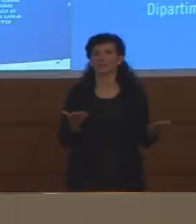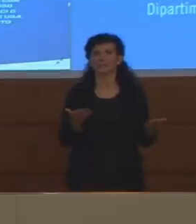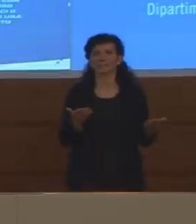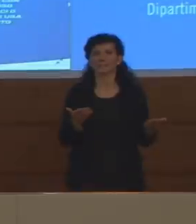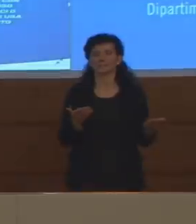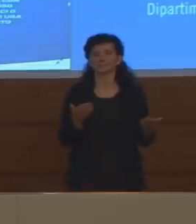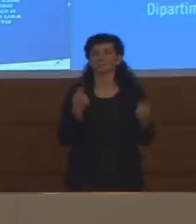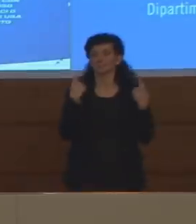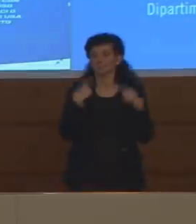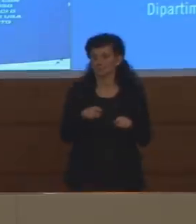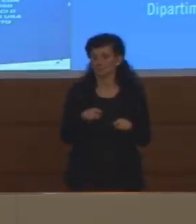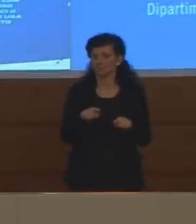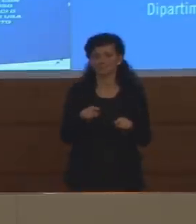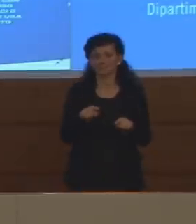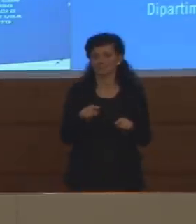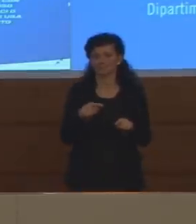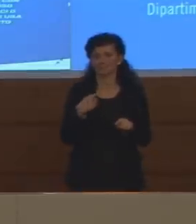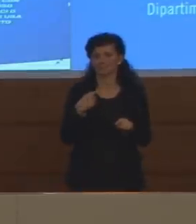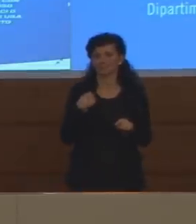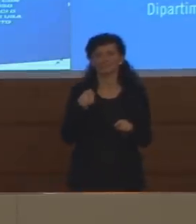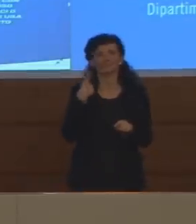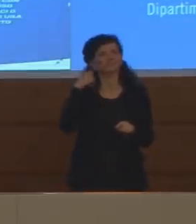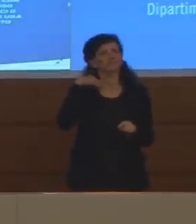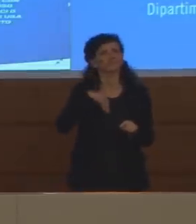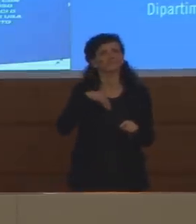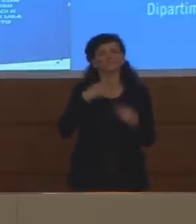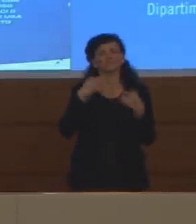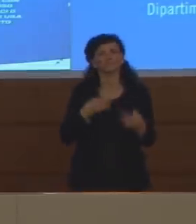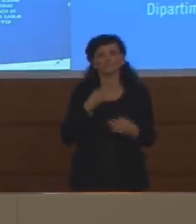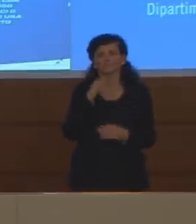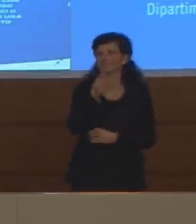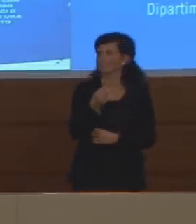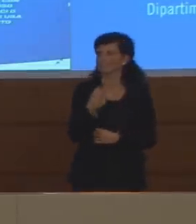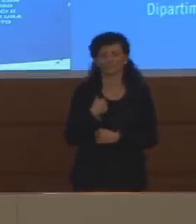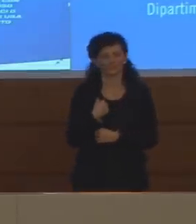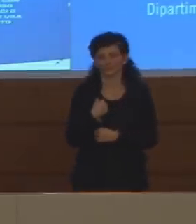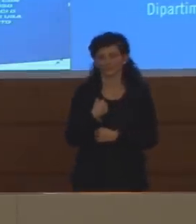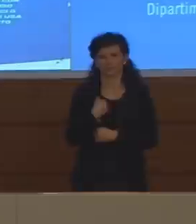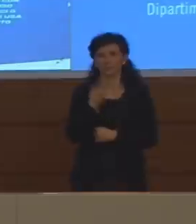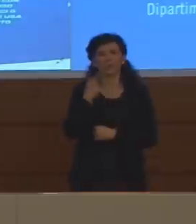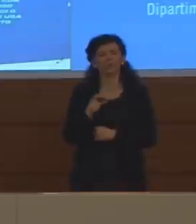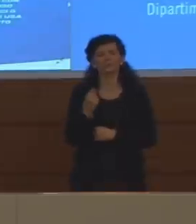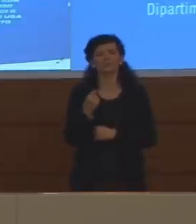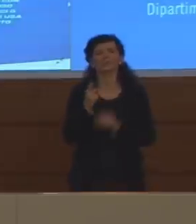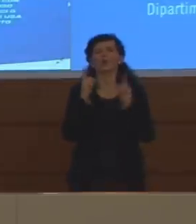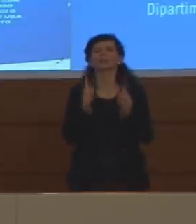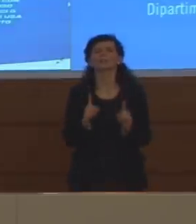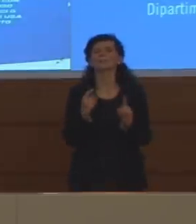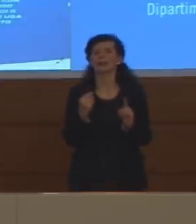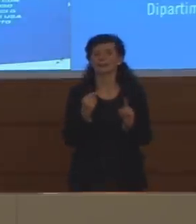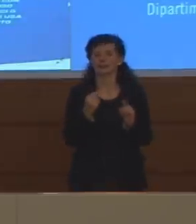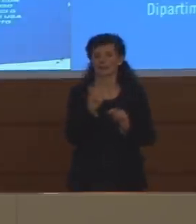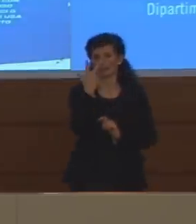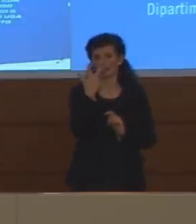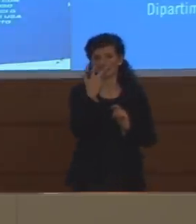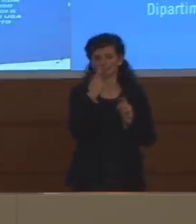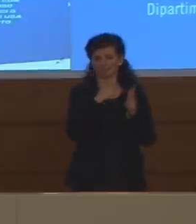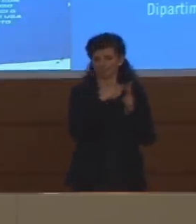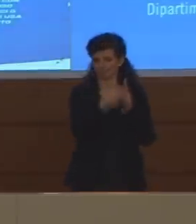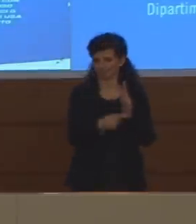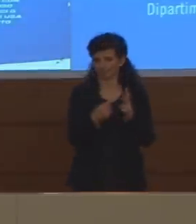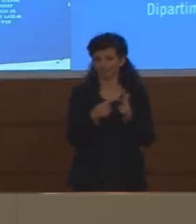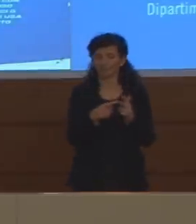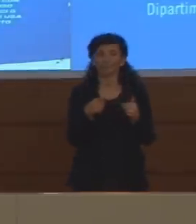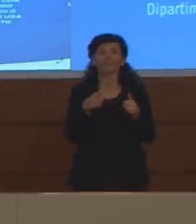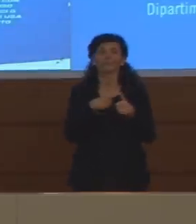non è una cosa sulla quale mi sento di commentare perché dipende da tre fattori uno è quello che dicono i